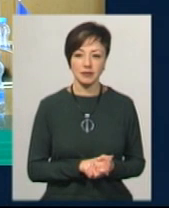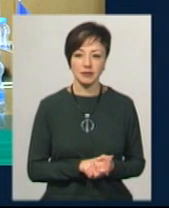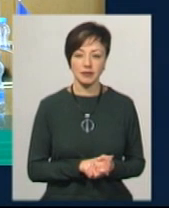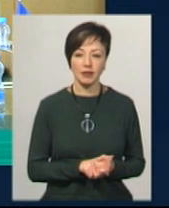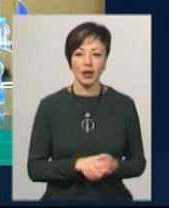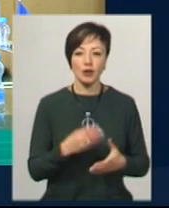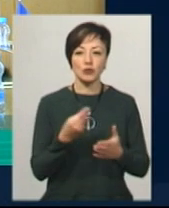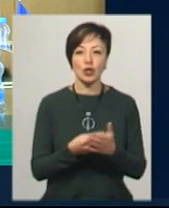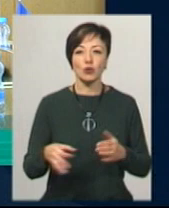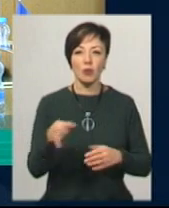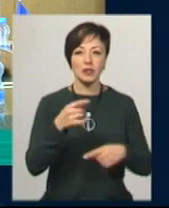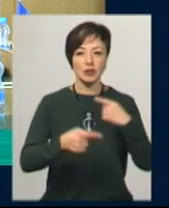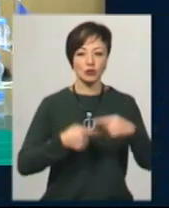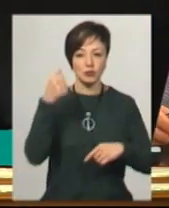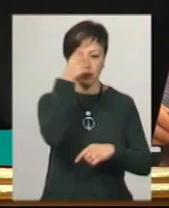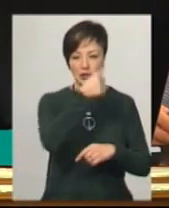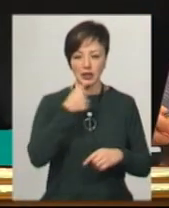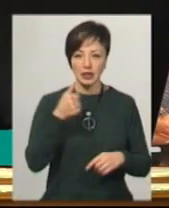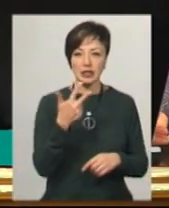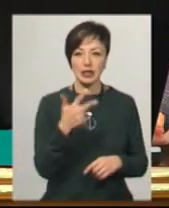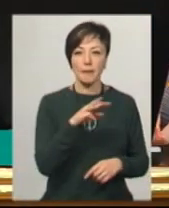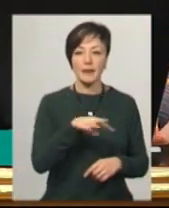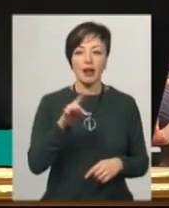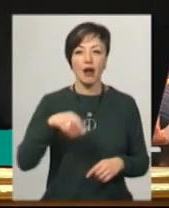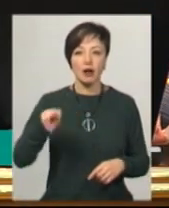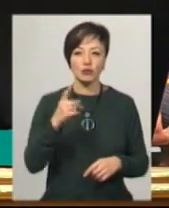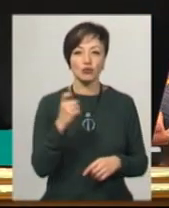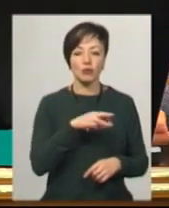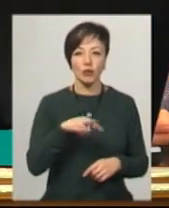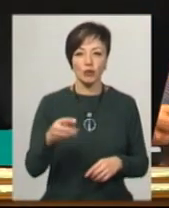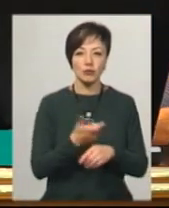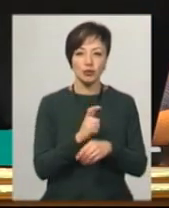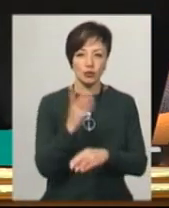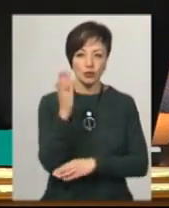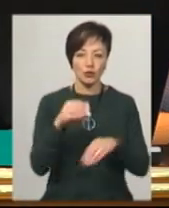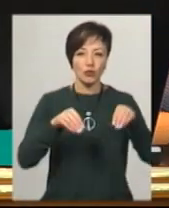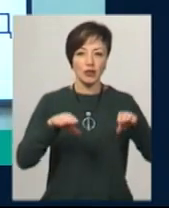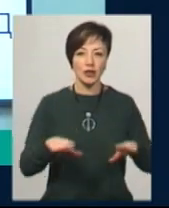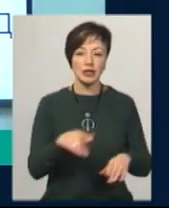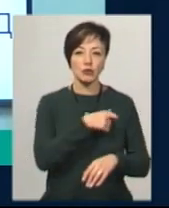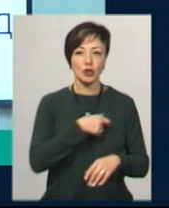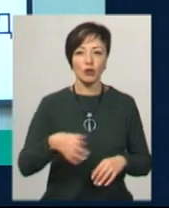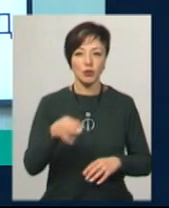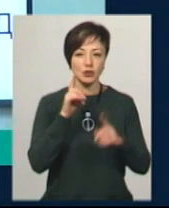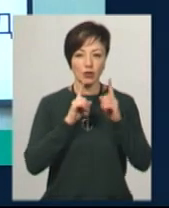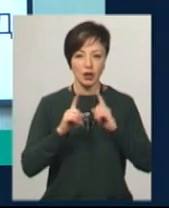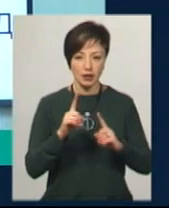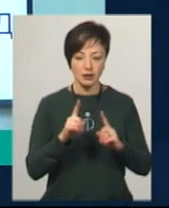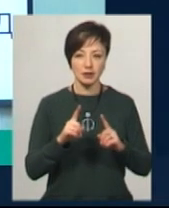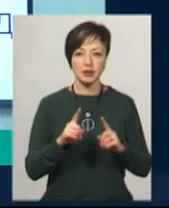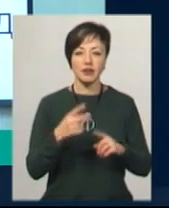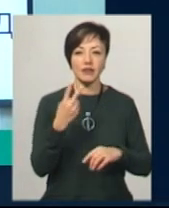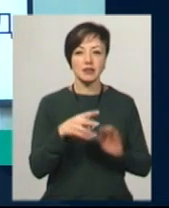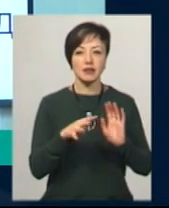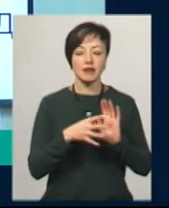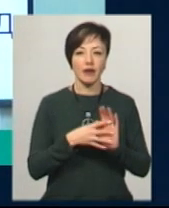Бюджет області на наступний рік, який складе 3 мільярди 100 мільйонів гривень, більшістю голосів ухвалили депутати обласної ради на пленарному засіданні